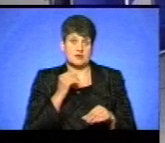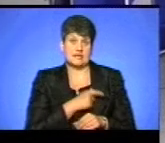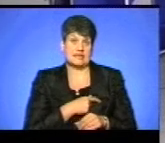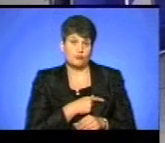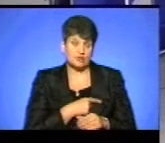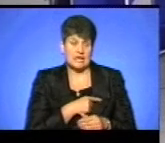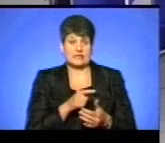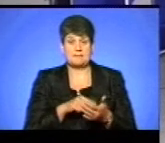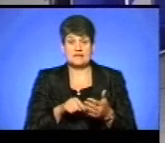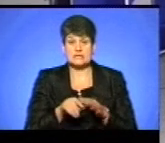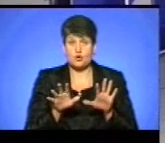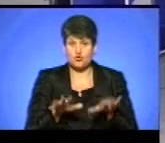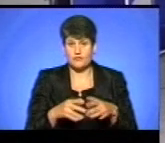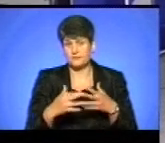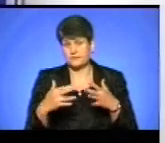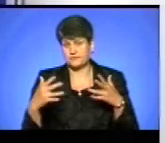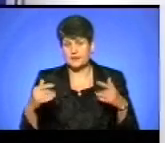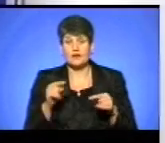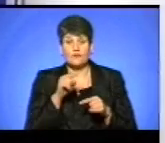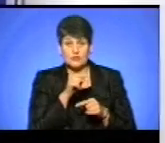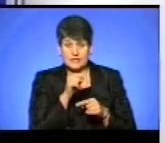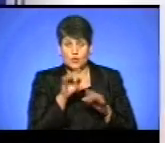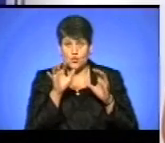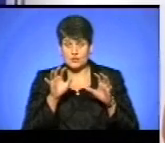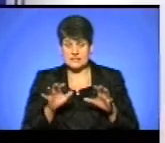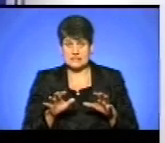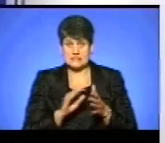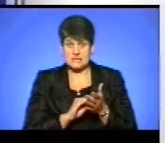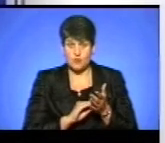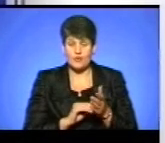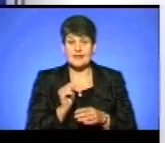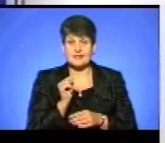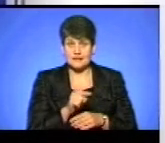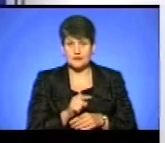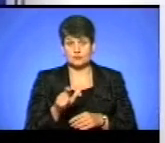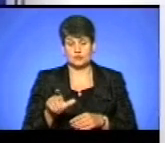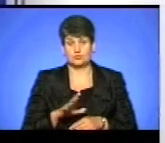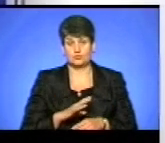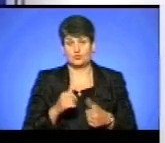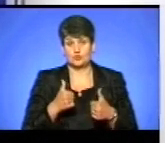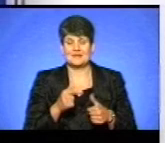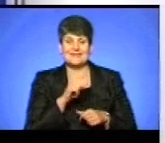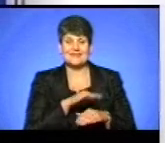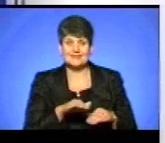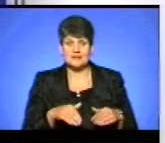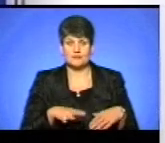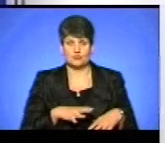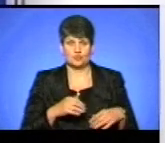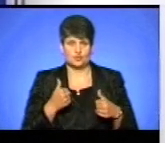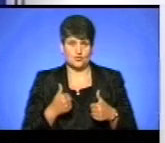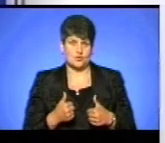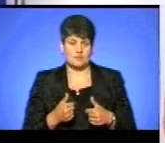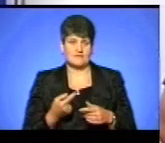міський голова і так далі. Нехай вони узаконять так, щоб громаді було добре, і щоб їхнім дітям було добре. А вони